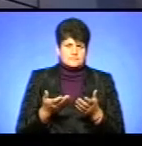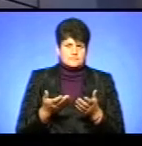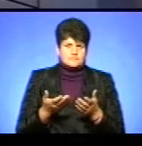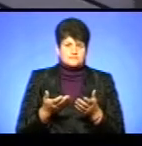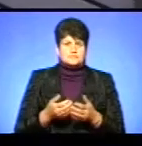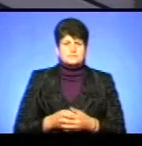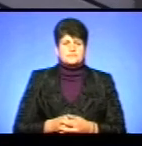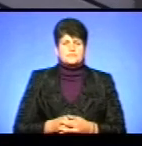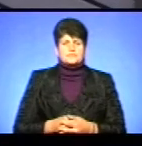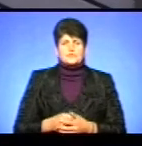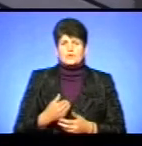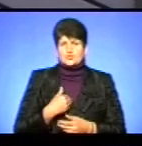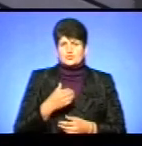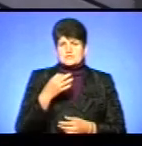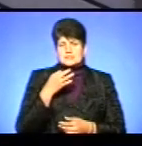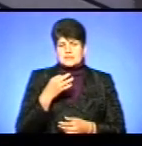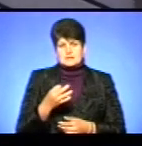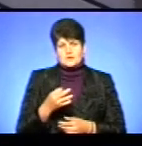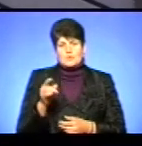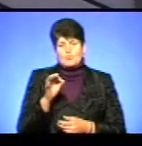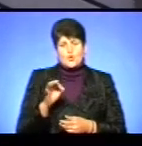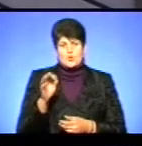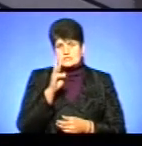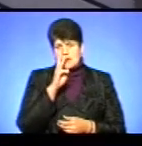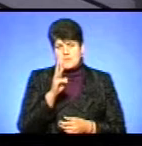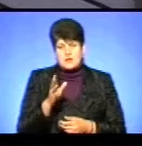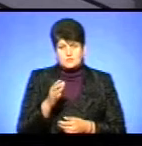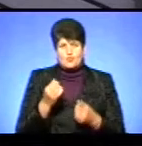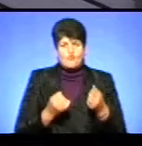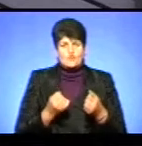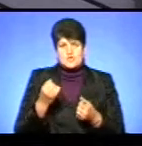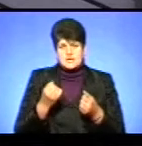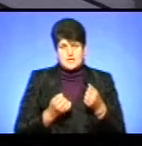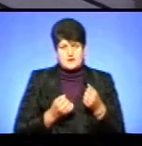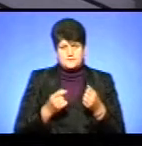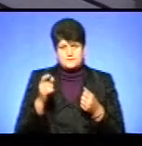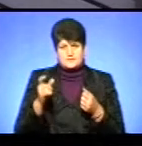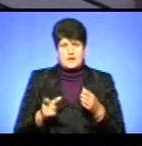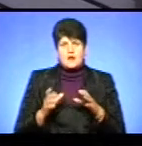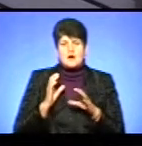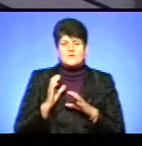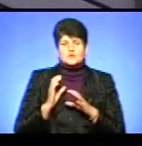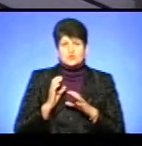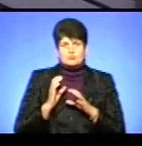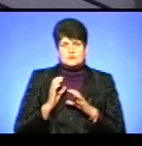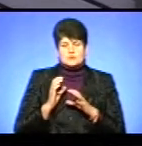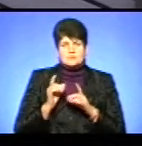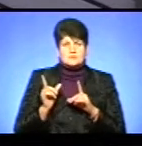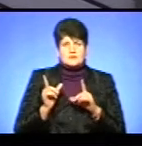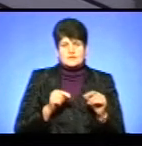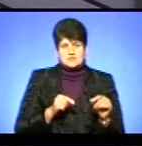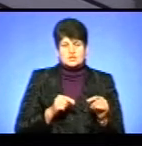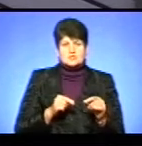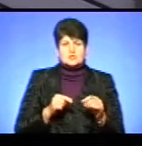Я хочу сказати про зарплату водія автобусних перевезень чи